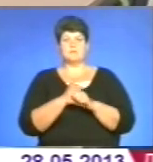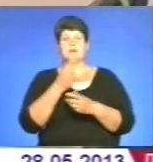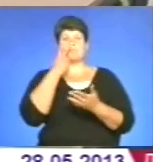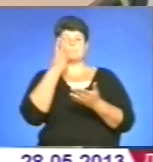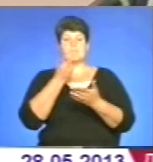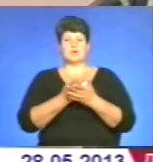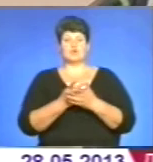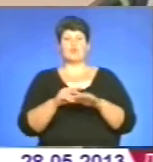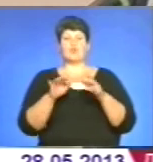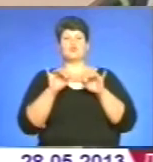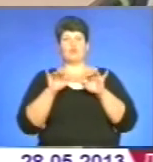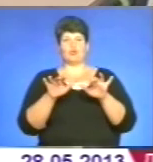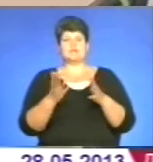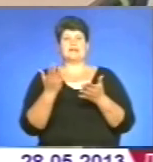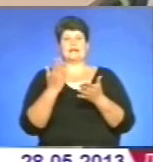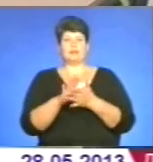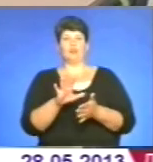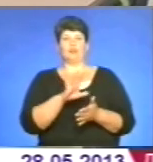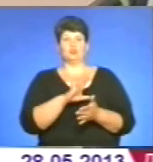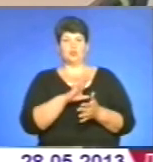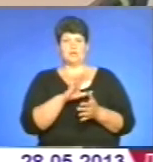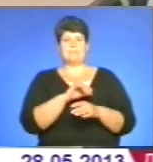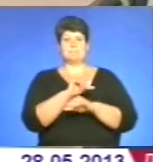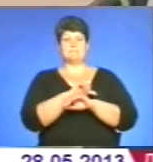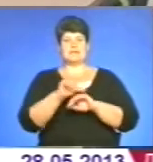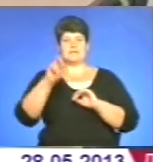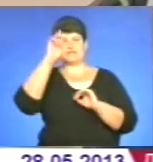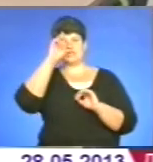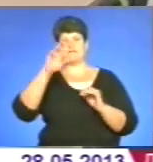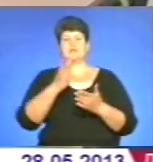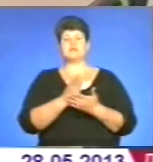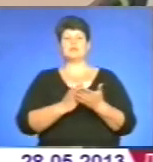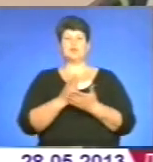функції, які були при таманні Державної митної служби,